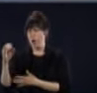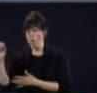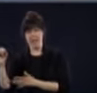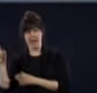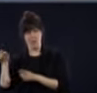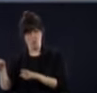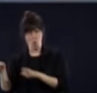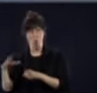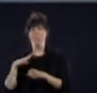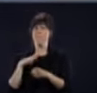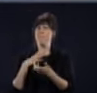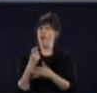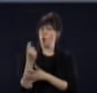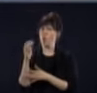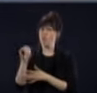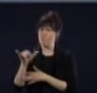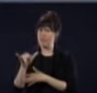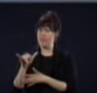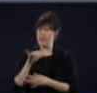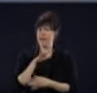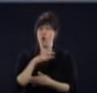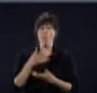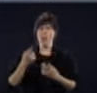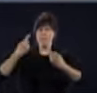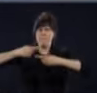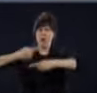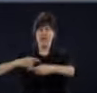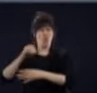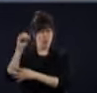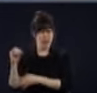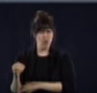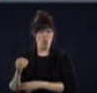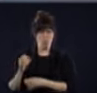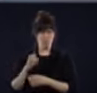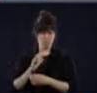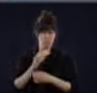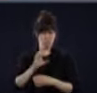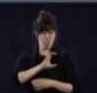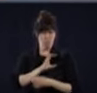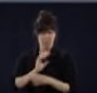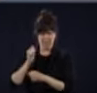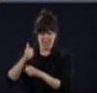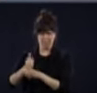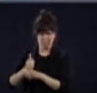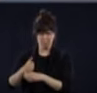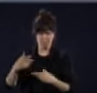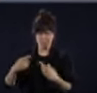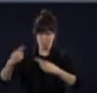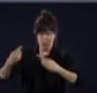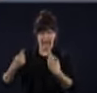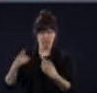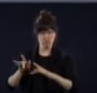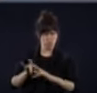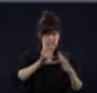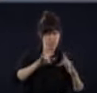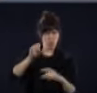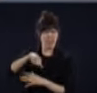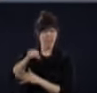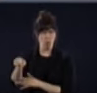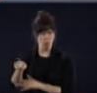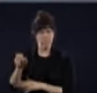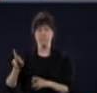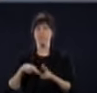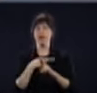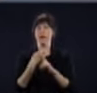se retire, se retire, ou en tout cas, les barrages pour l'Ontario, ça, on tombe aussi? Oui, bien, en fait, les barrages qui sont, c des barrages